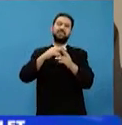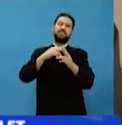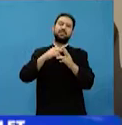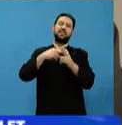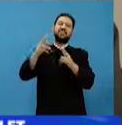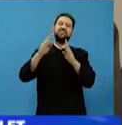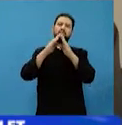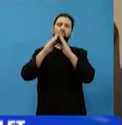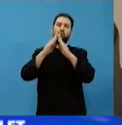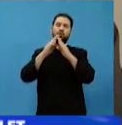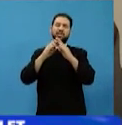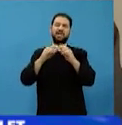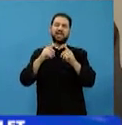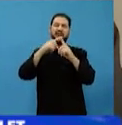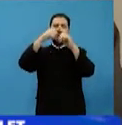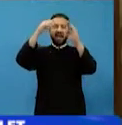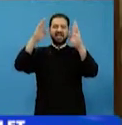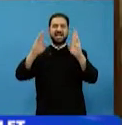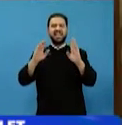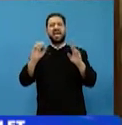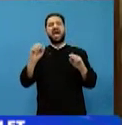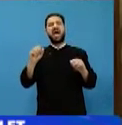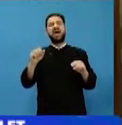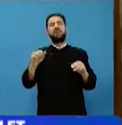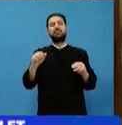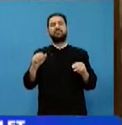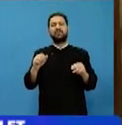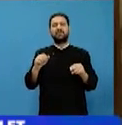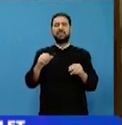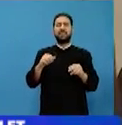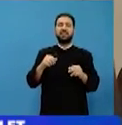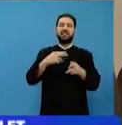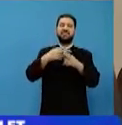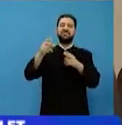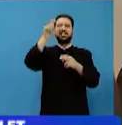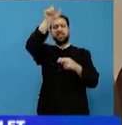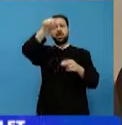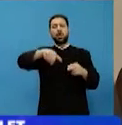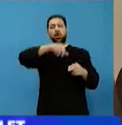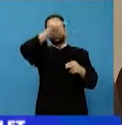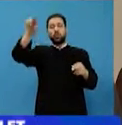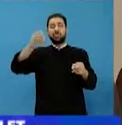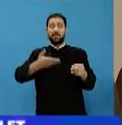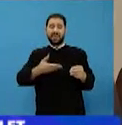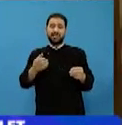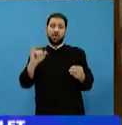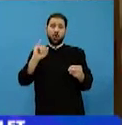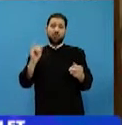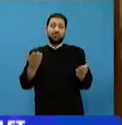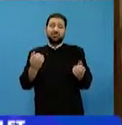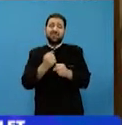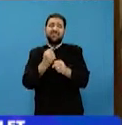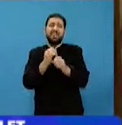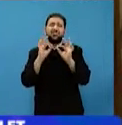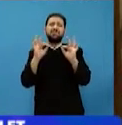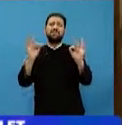la Achilia Înălțarea Sfintei Cruci, în Panaguda. Dar ce îl face Părinte Ionuț atât de special și atât de îndrăgit pe Sfântul